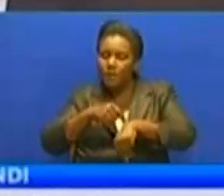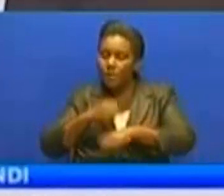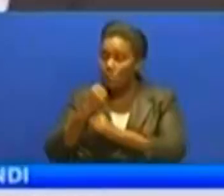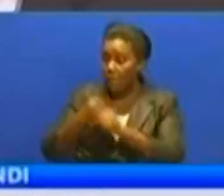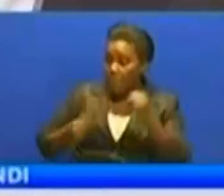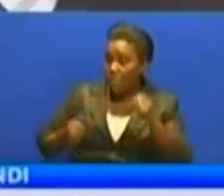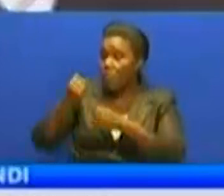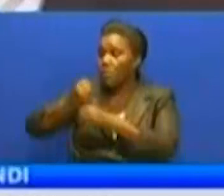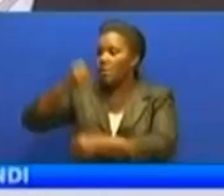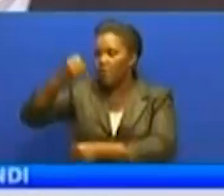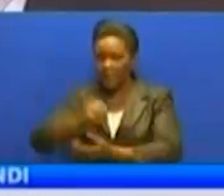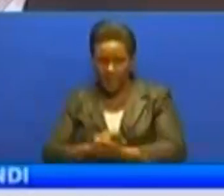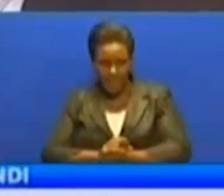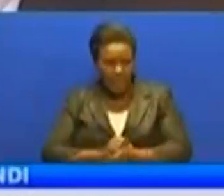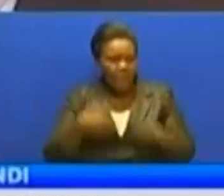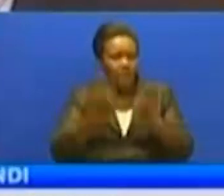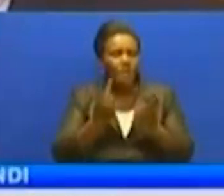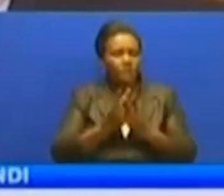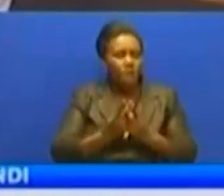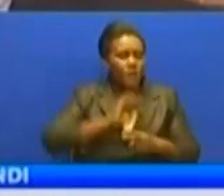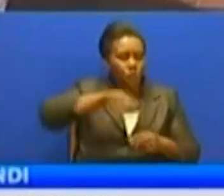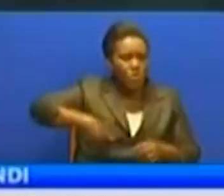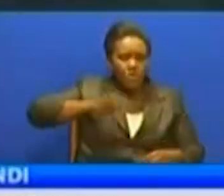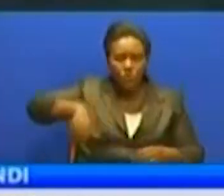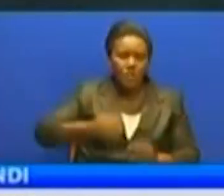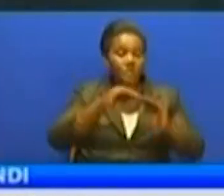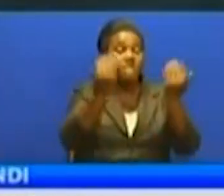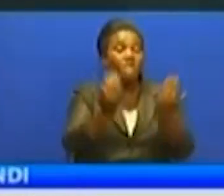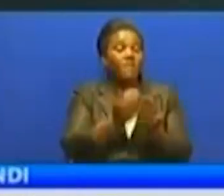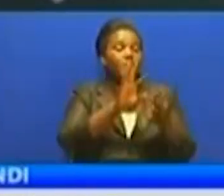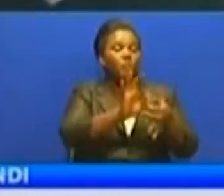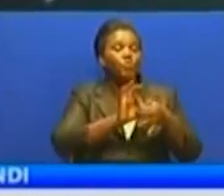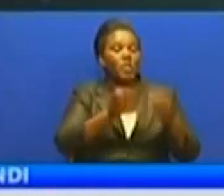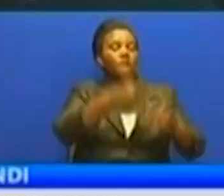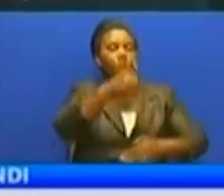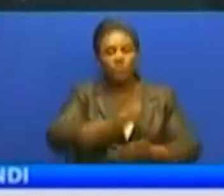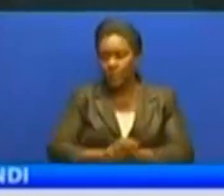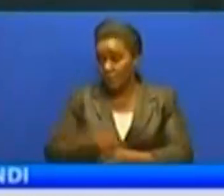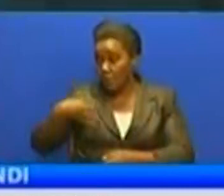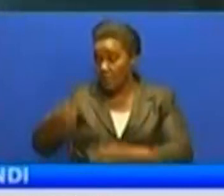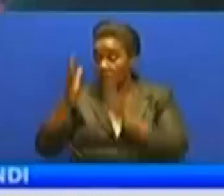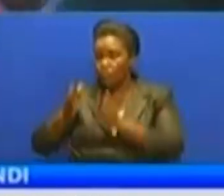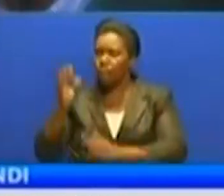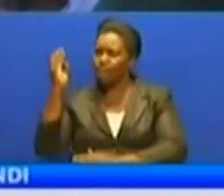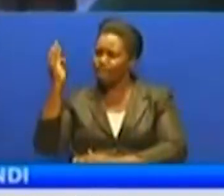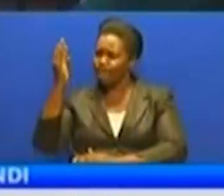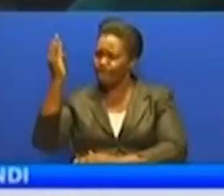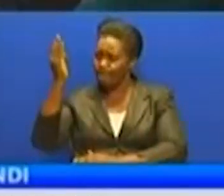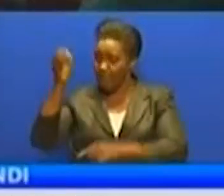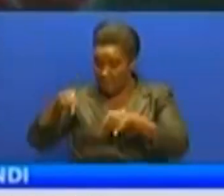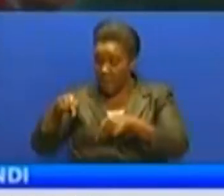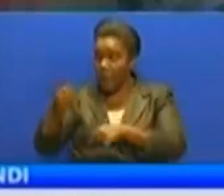ulofanyo na viongozu wa amkos kwa ukulima wa ofuta na korosho. Waziri mkuu wa mitua agizo hilo uilani ruanga mkwanilindi